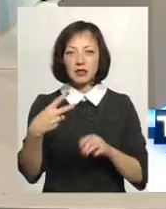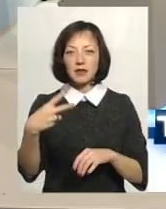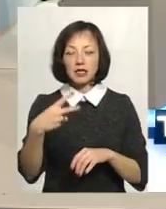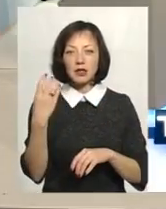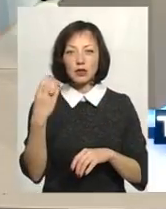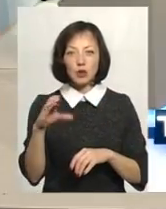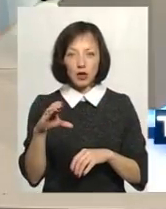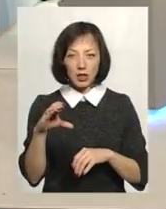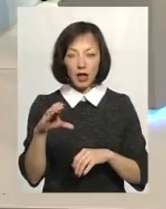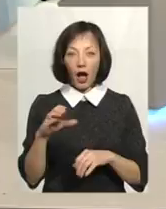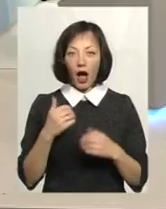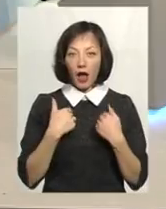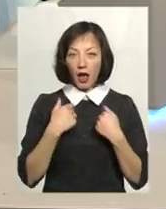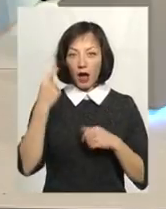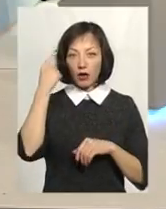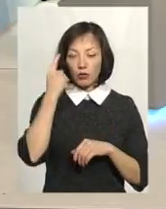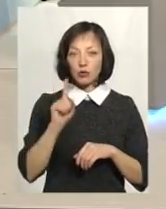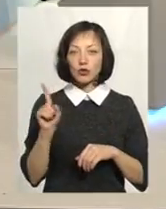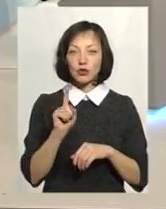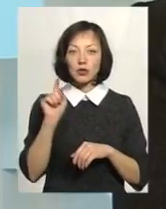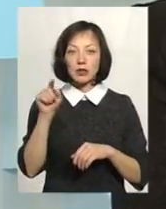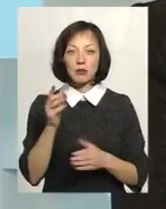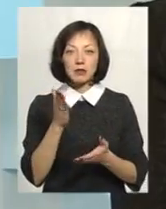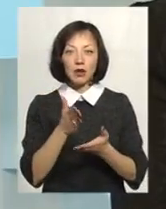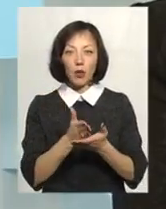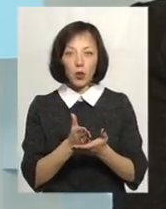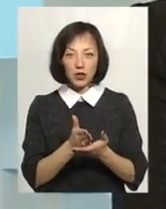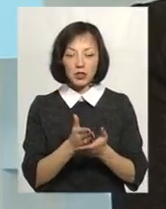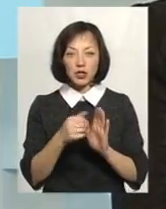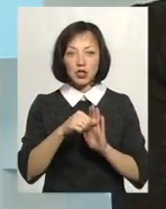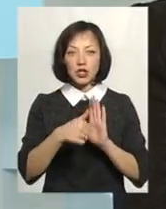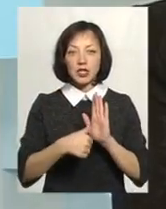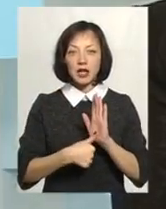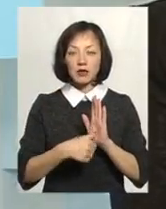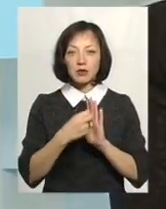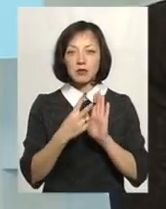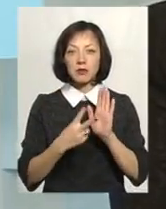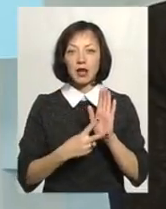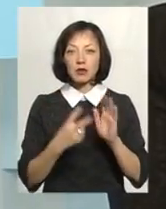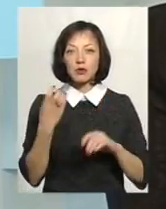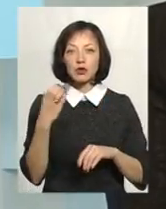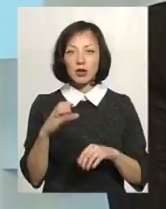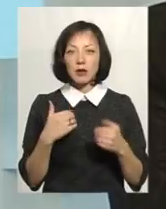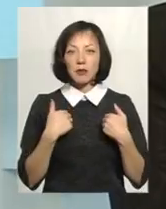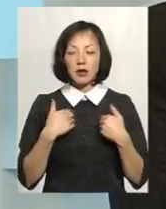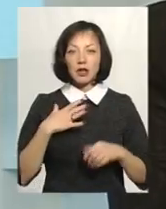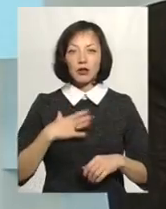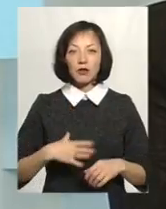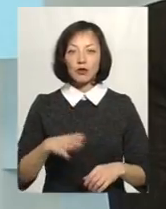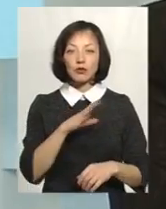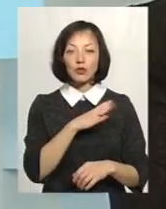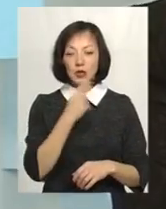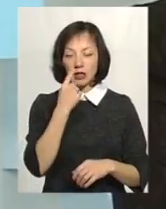століття. А я ж думаю, що там знаходиться в 16-17 столітті. Мені довелося бути